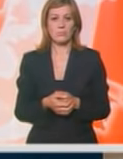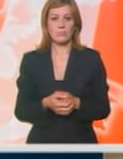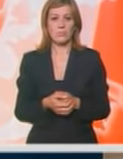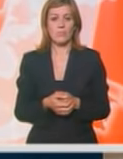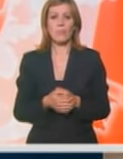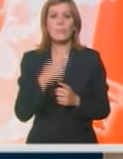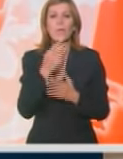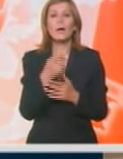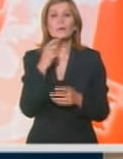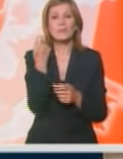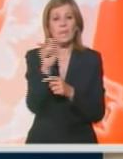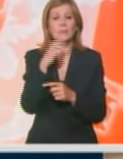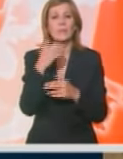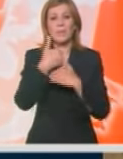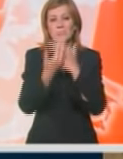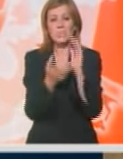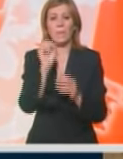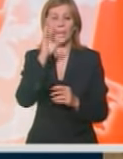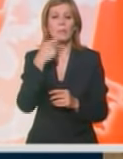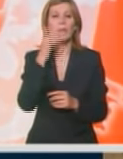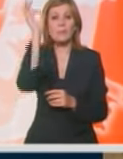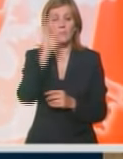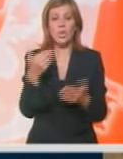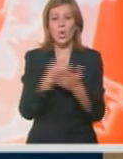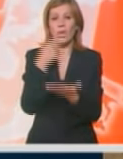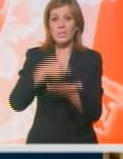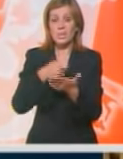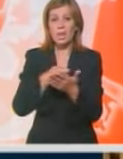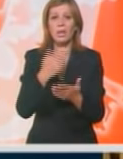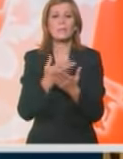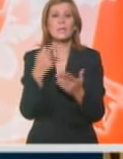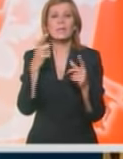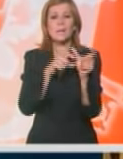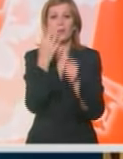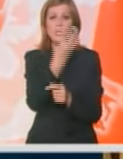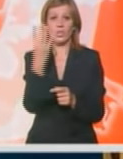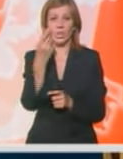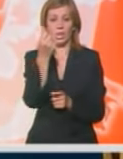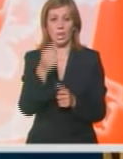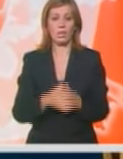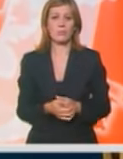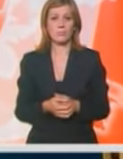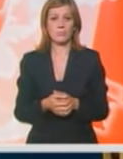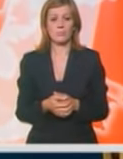Hleb skuplji u proseku za 15 odsto. Nova cena hleba Sava 44 dinara.